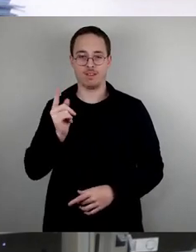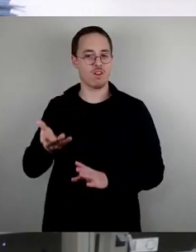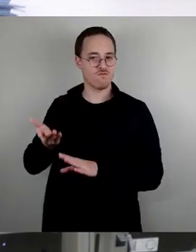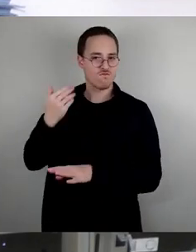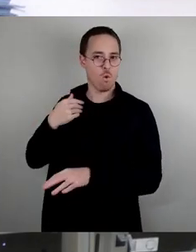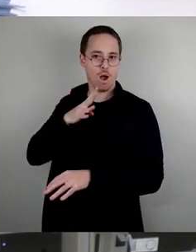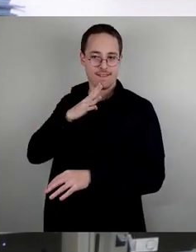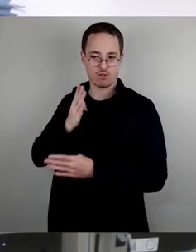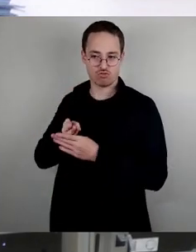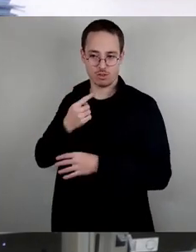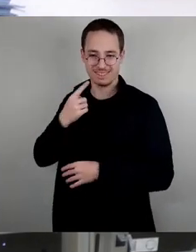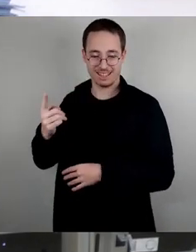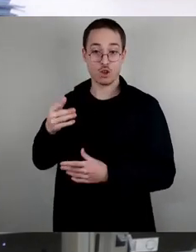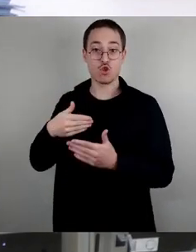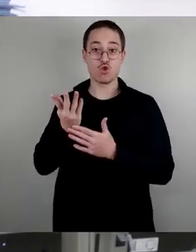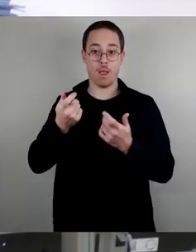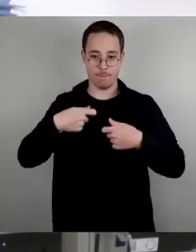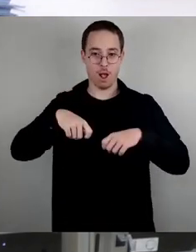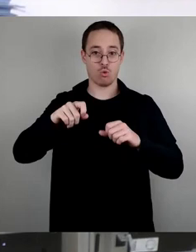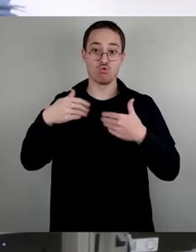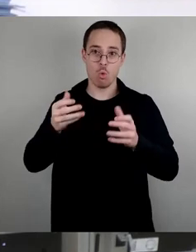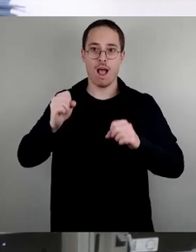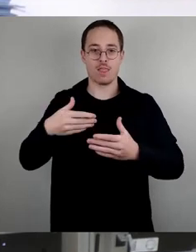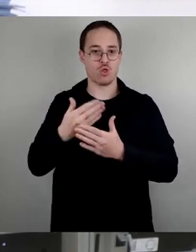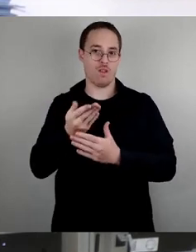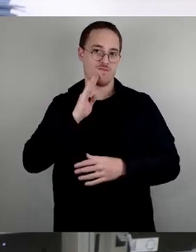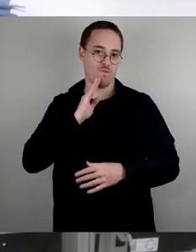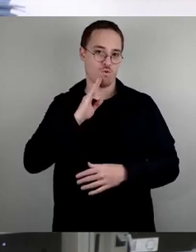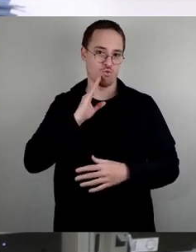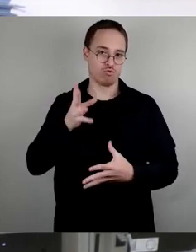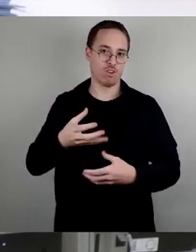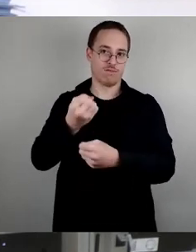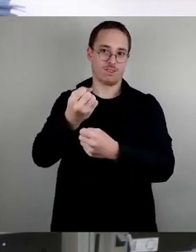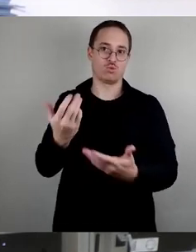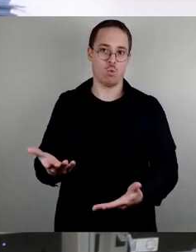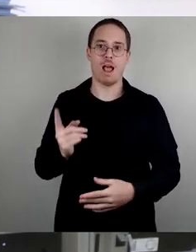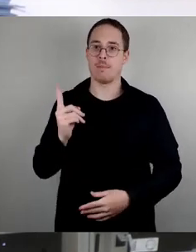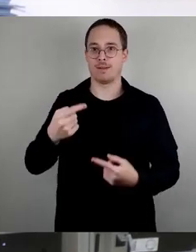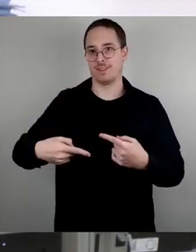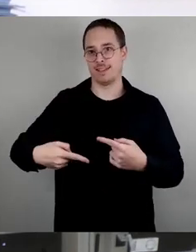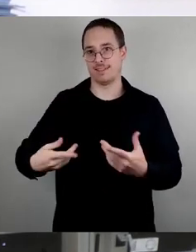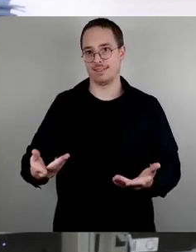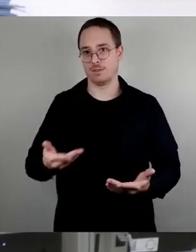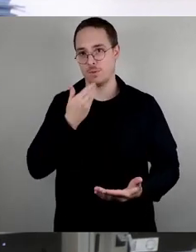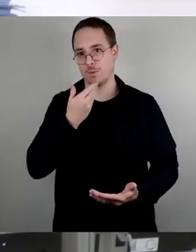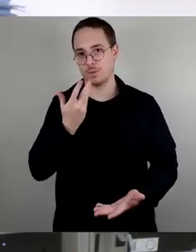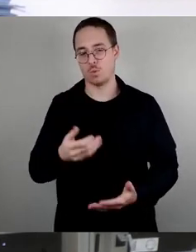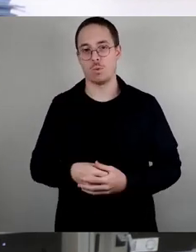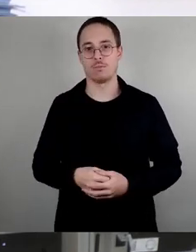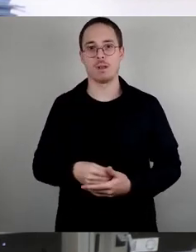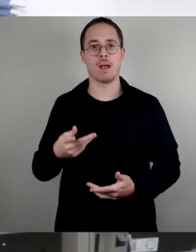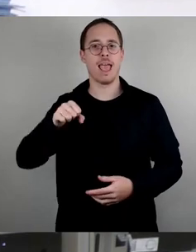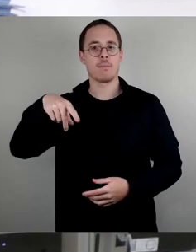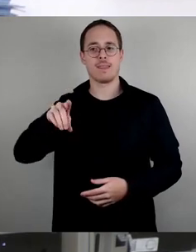Neubau. Und dieser fehlt. Schuld daran ist für die SPD aber nicht etwa die von Ihnen maßgeblich zu